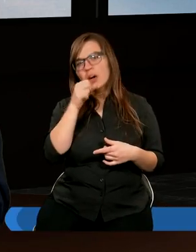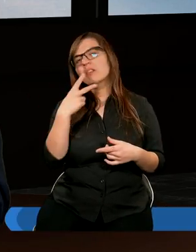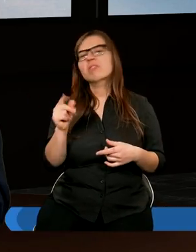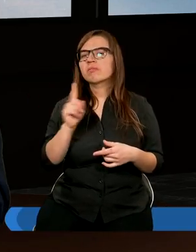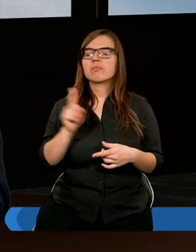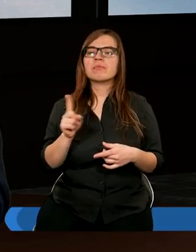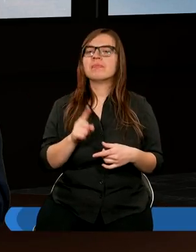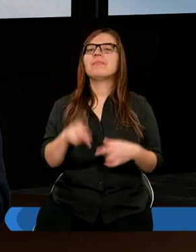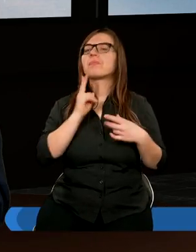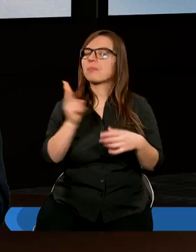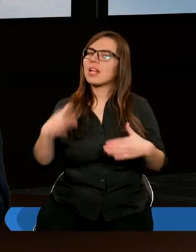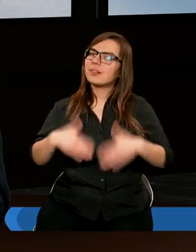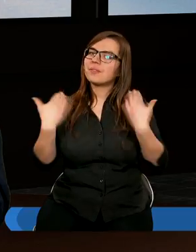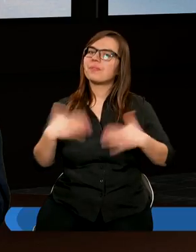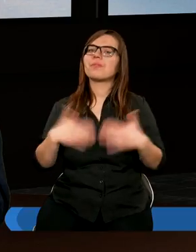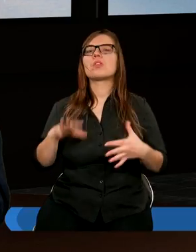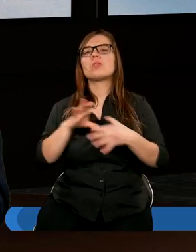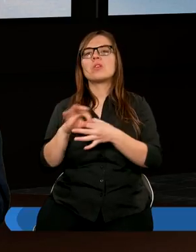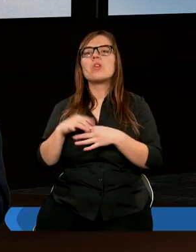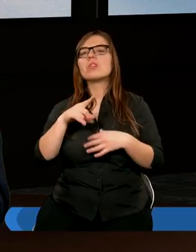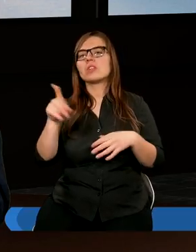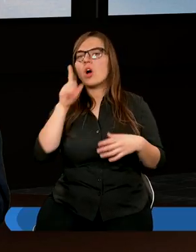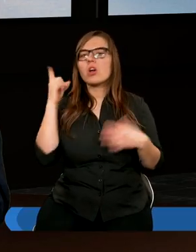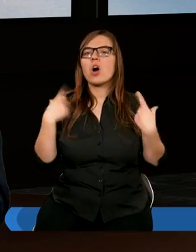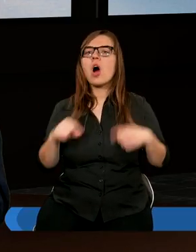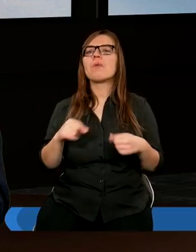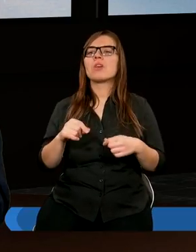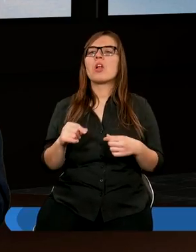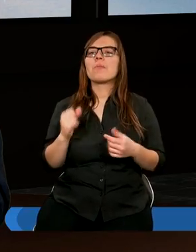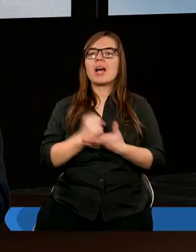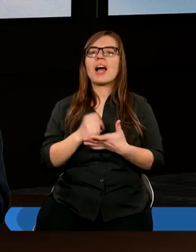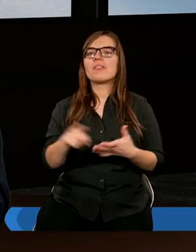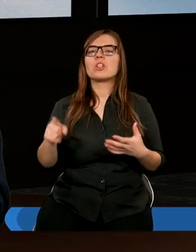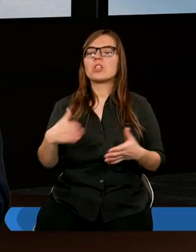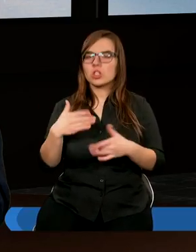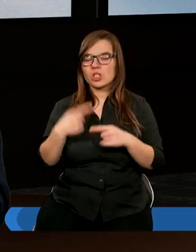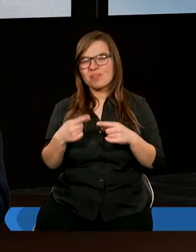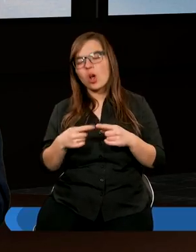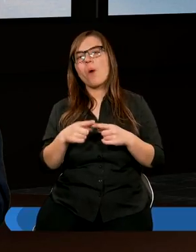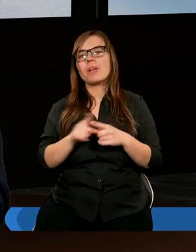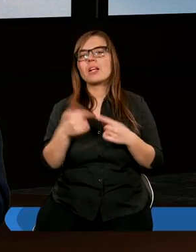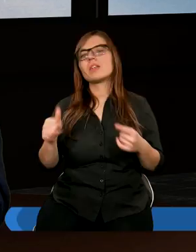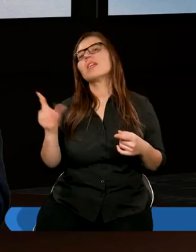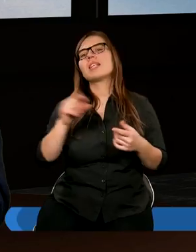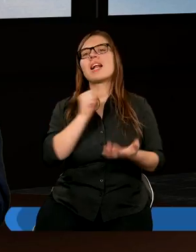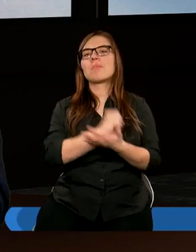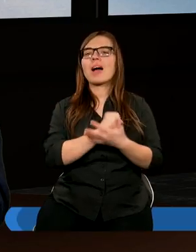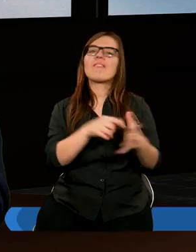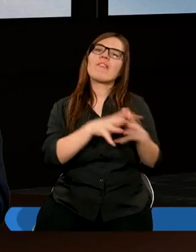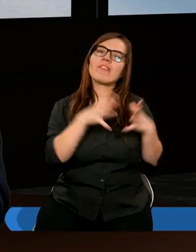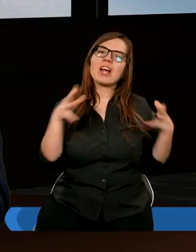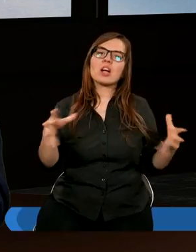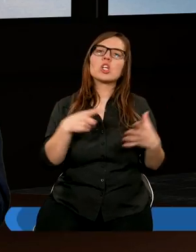Nie, każdy dzień łączy ze sobą sprawy drobne ze sprawami